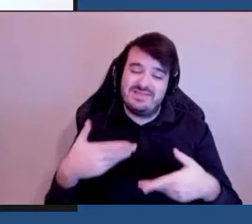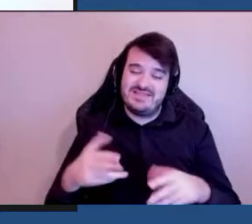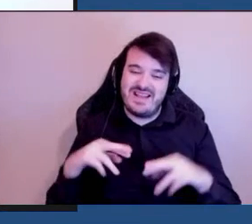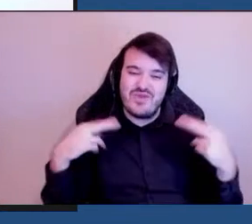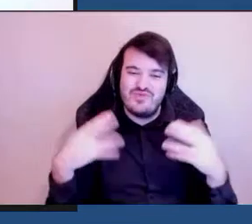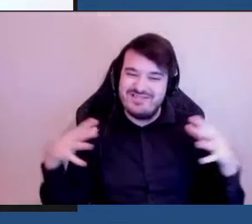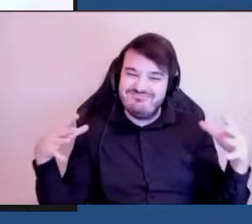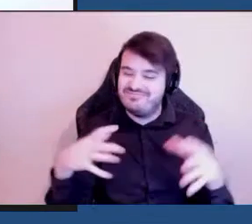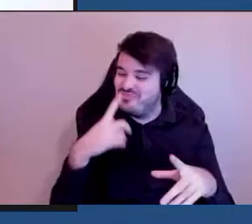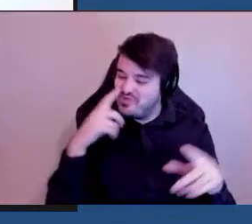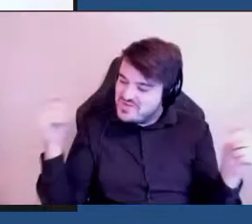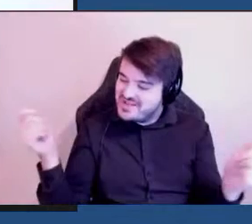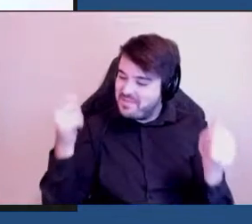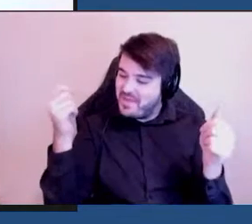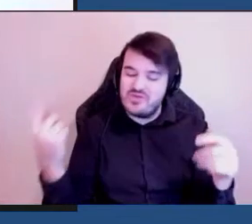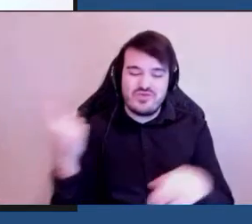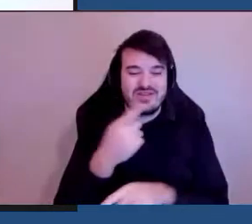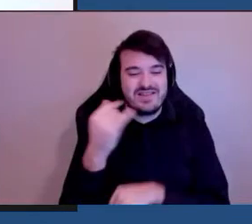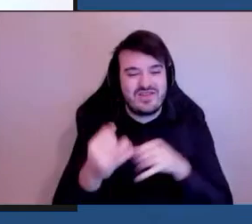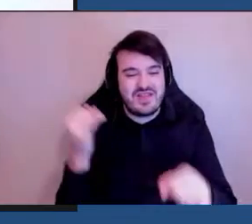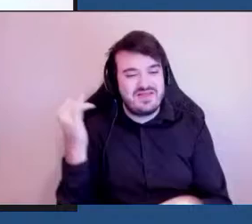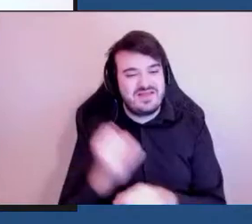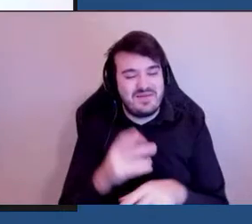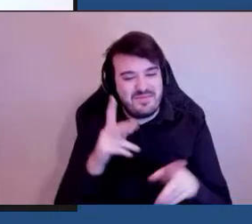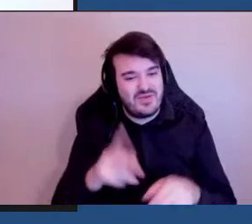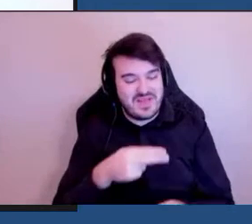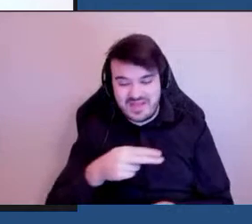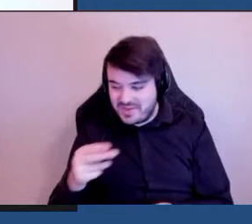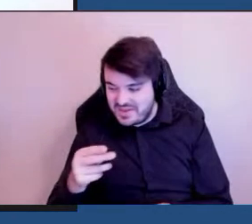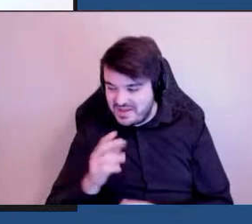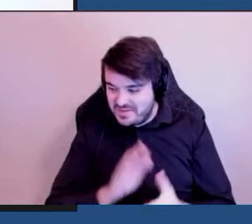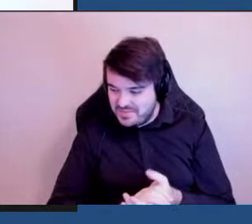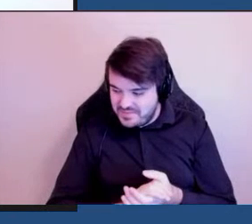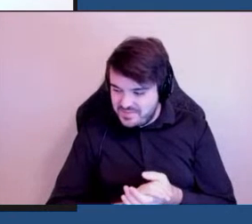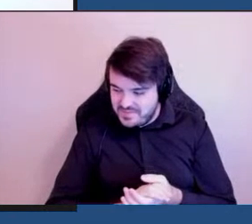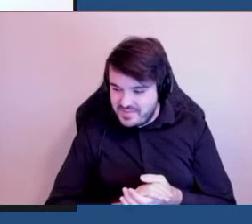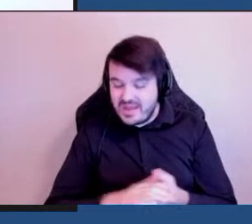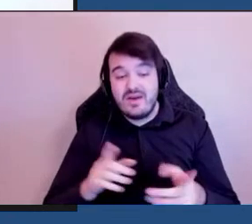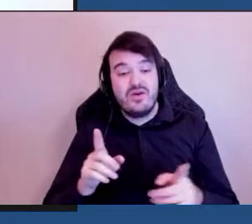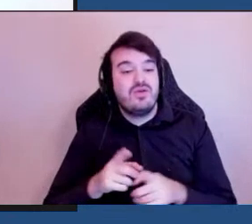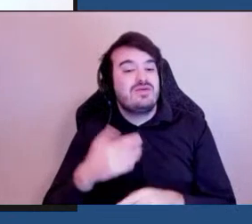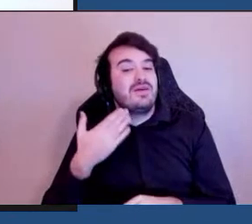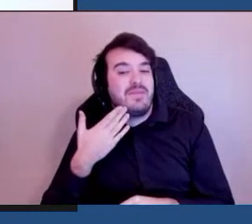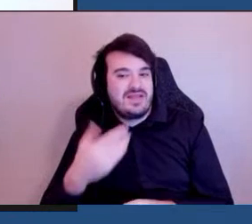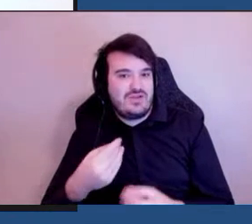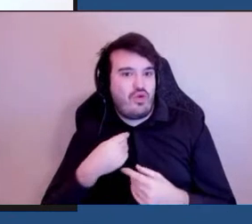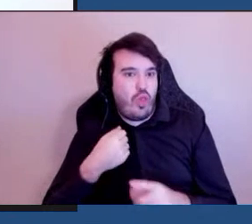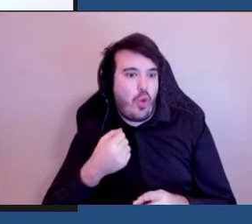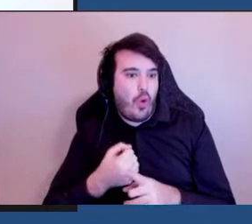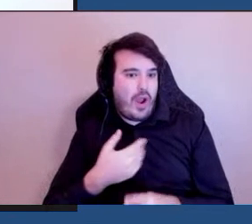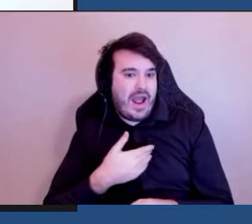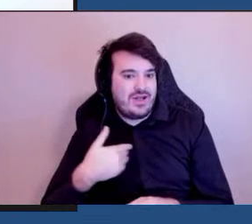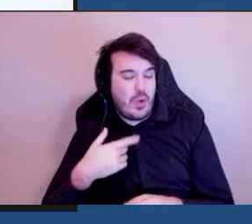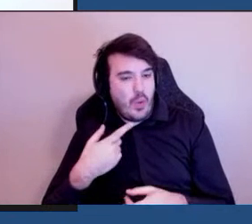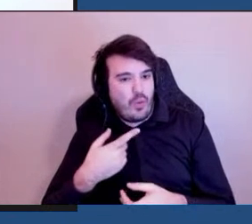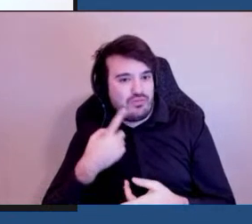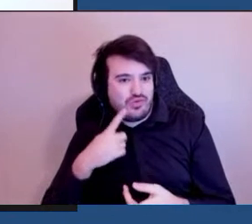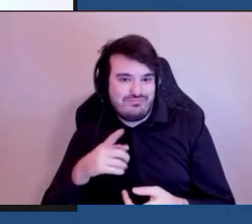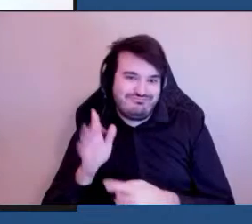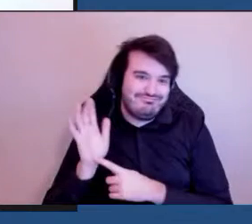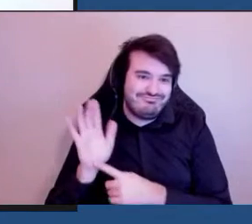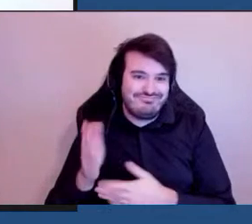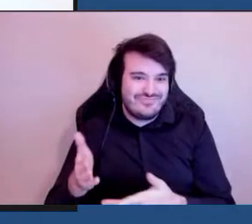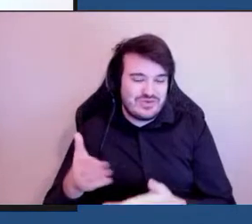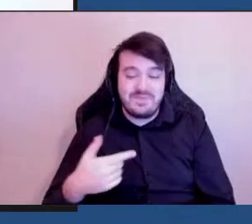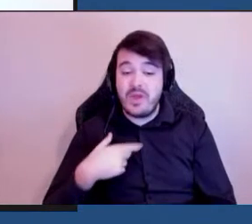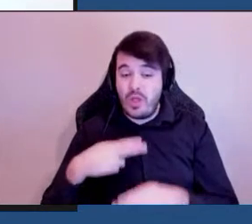célébrer la journée internationale des personnes handicapées. et merci de me donner cette occasion de vous adresser la parole aujourd'hui. Je m'appelle